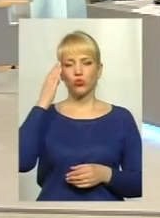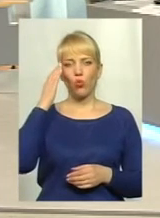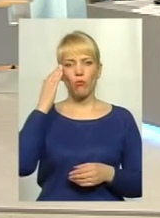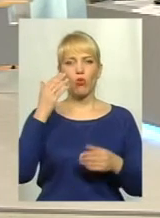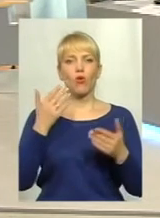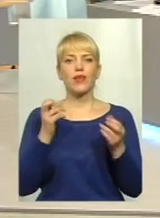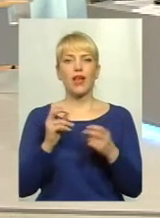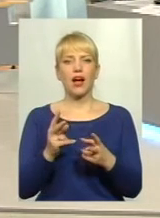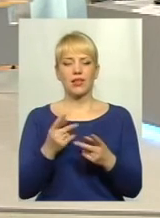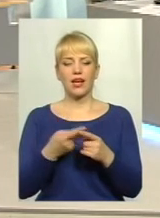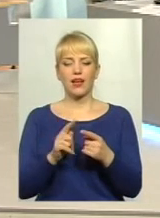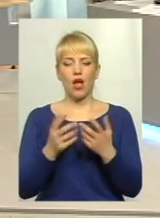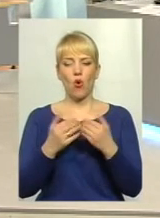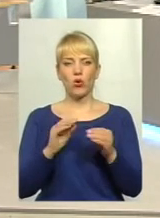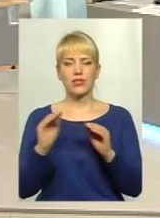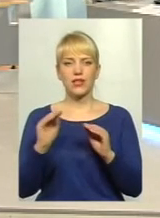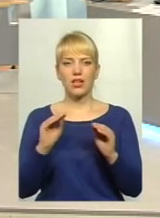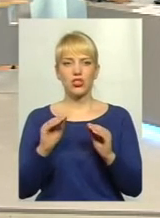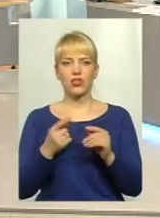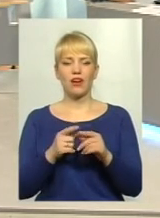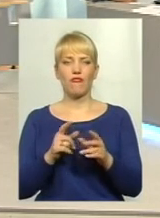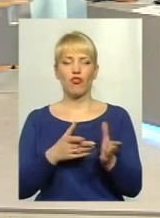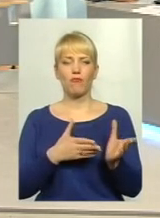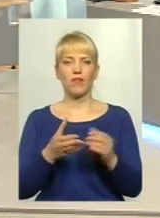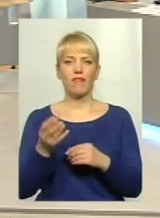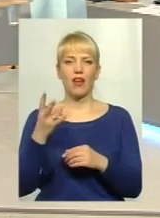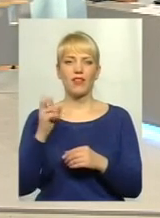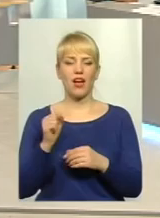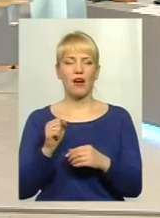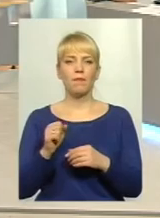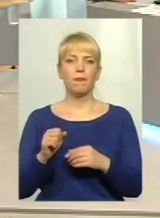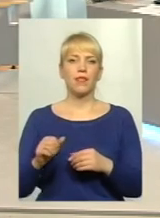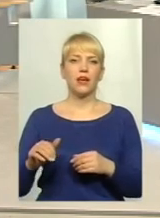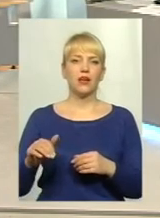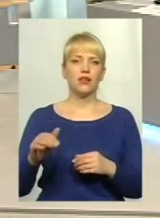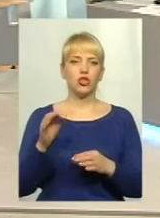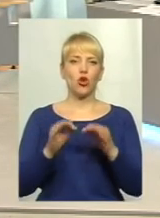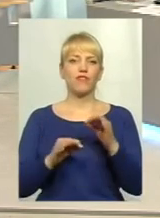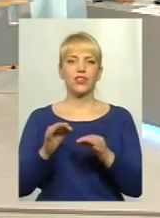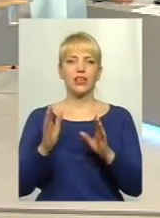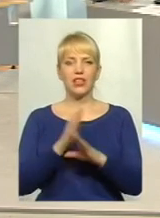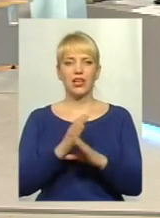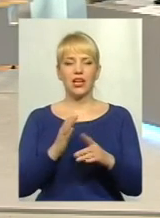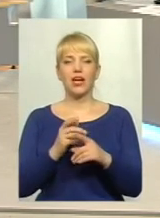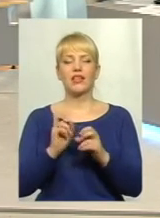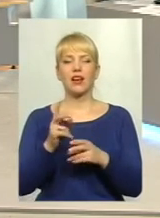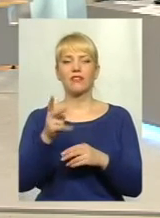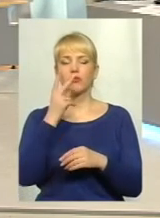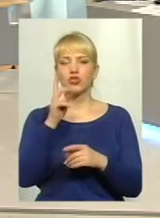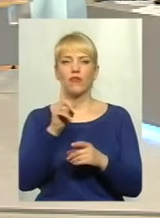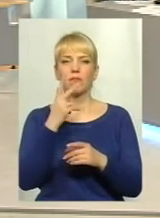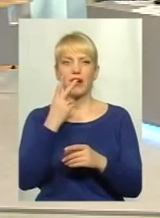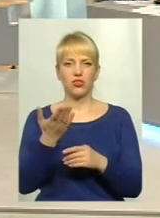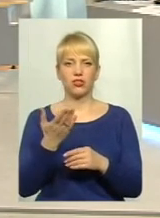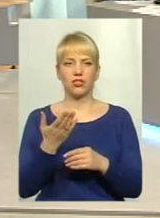як таке оснащення впливає на довкілля? Як ви з своєї фахової точки зору бачите? Що ви бачите?